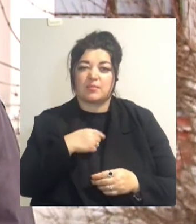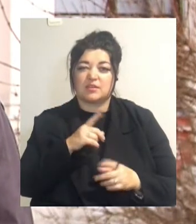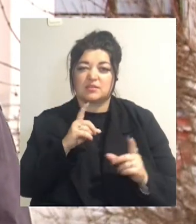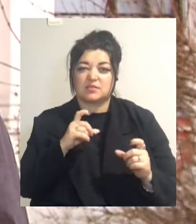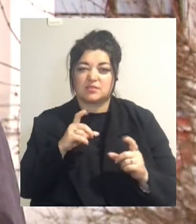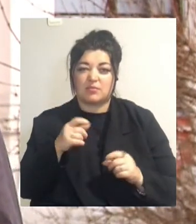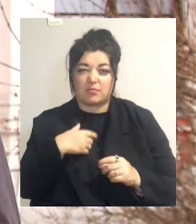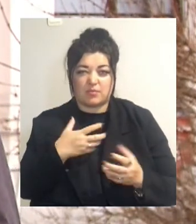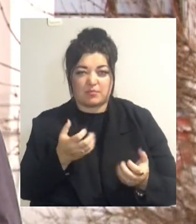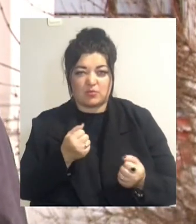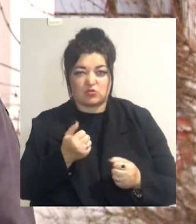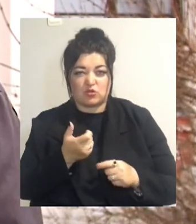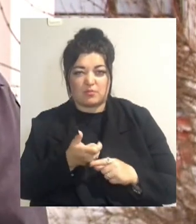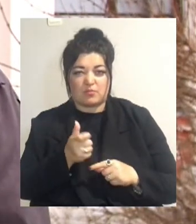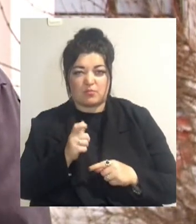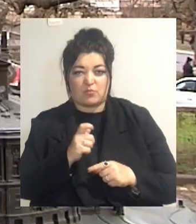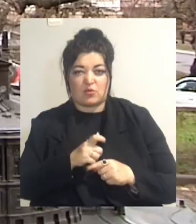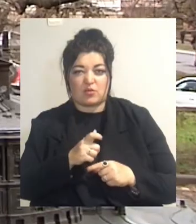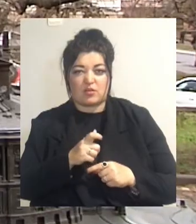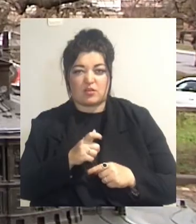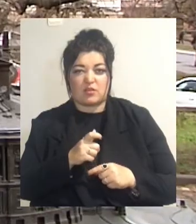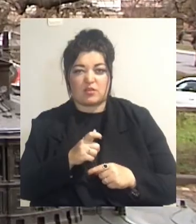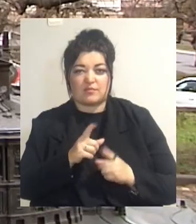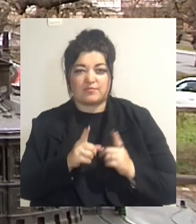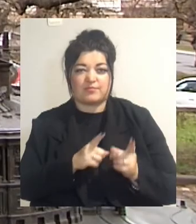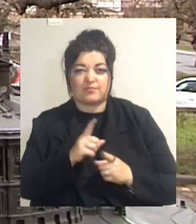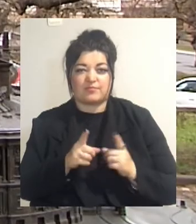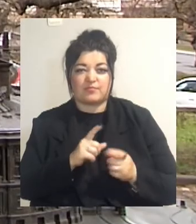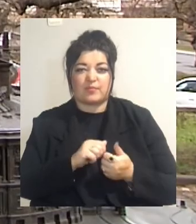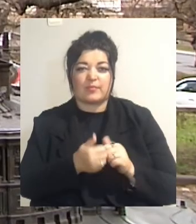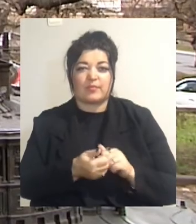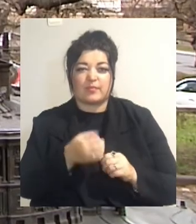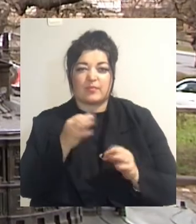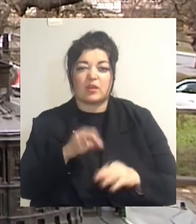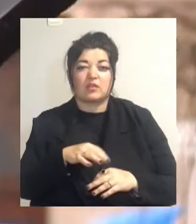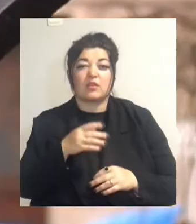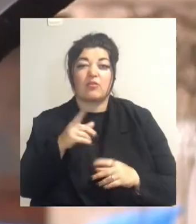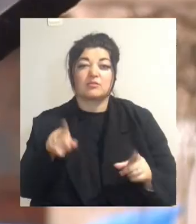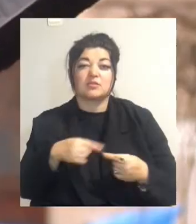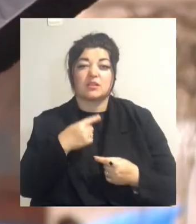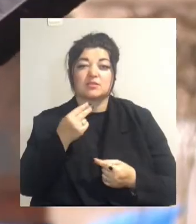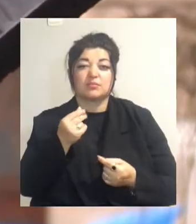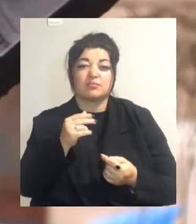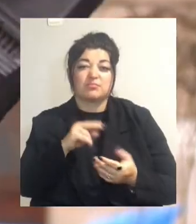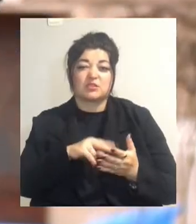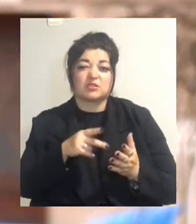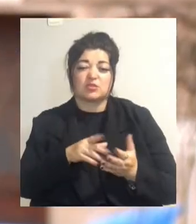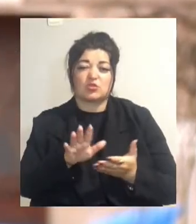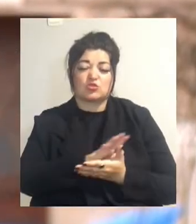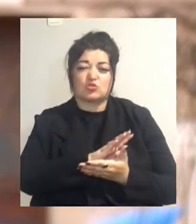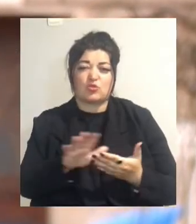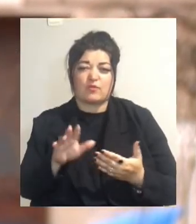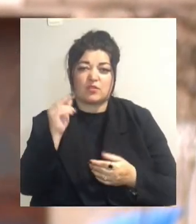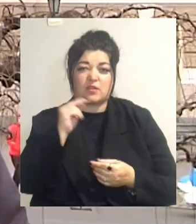ми отримаємо більш точні обмери. Федер Бойцов каже, організація планує безкоштовно навчати охочих займатися